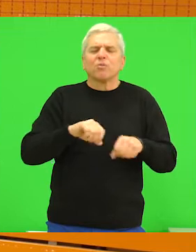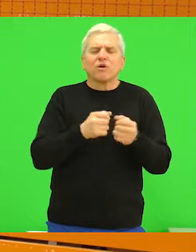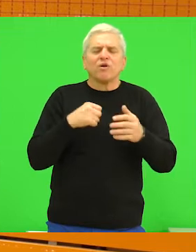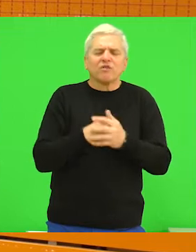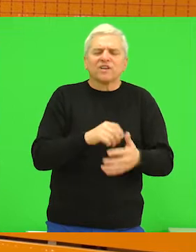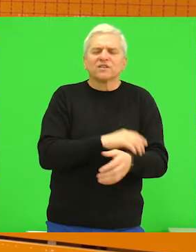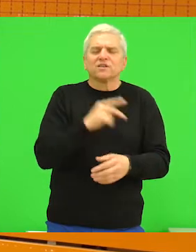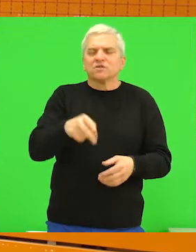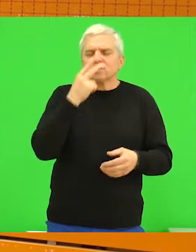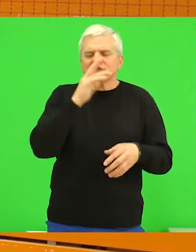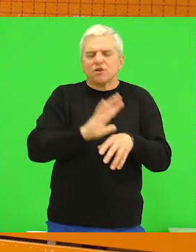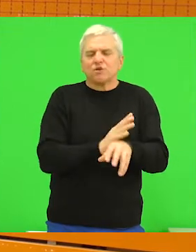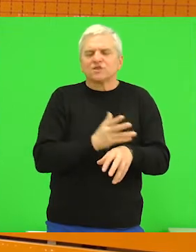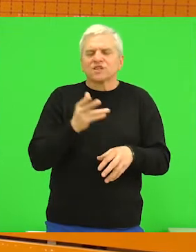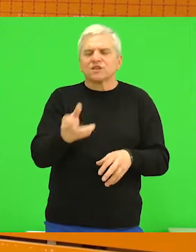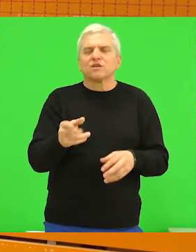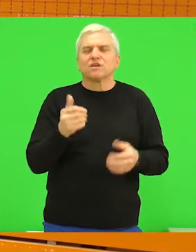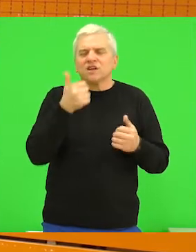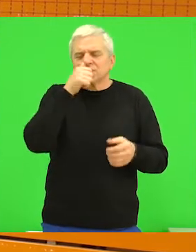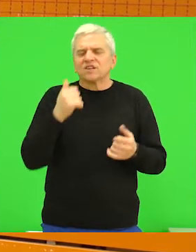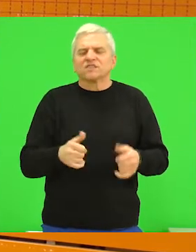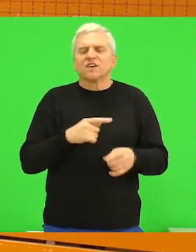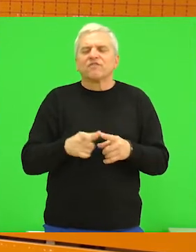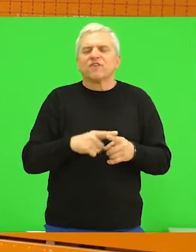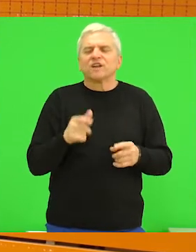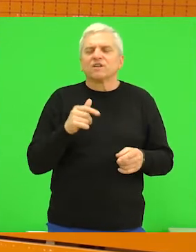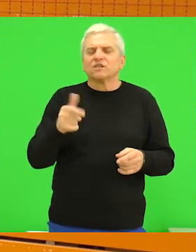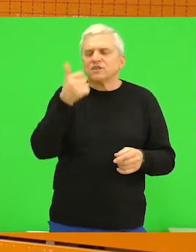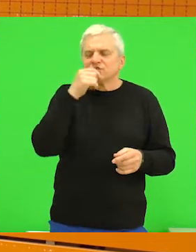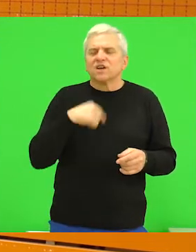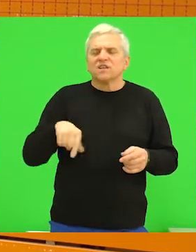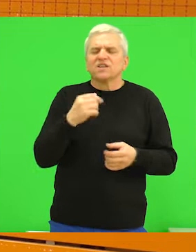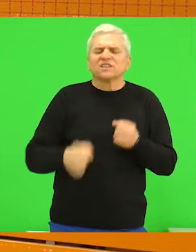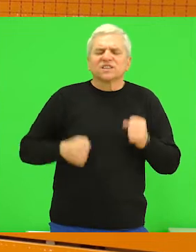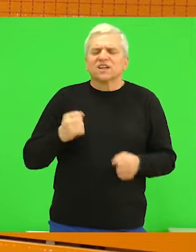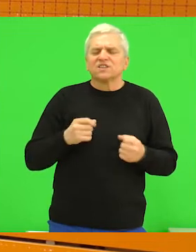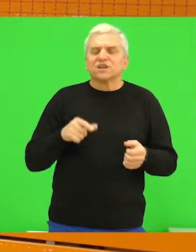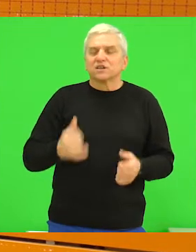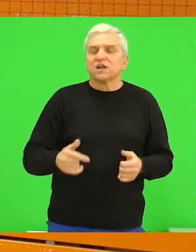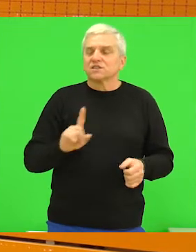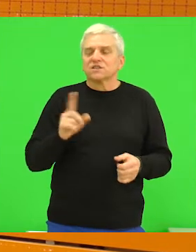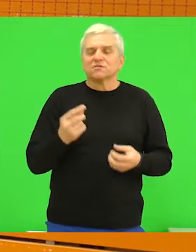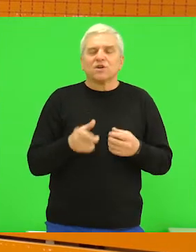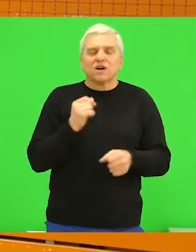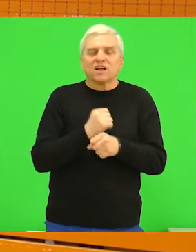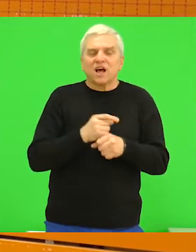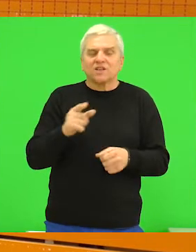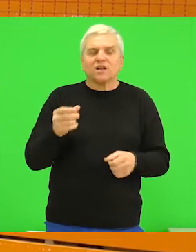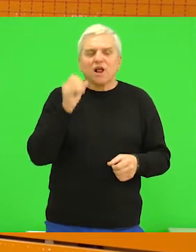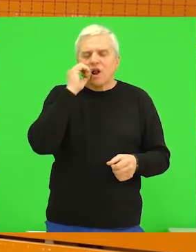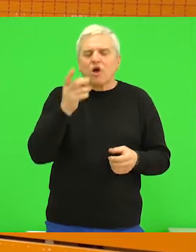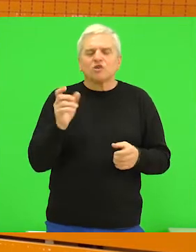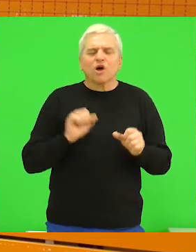povređen i to se evidentno osetilo. Ono što danas falilo jeste ono što nas krasi, a to je trčanje, mi to danas nismo radili.